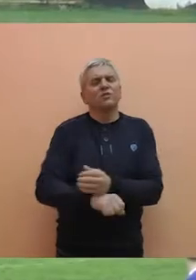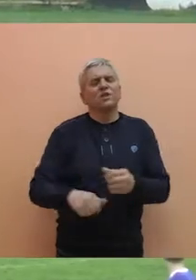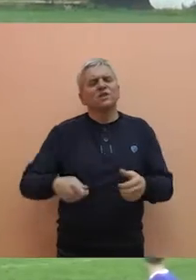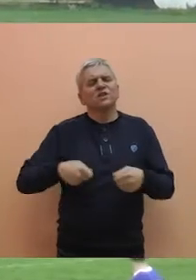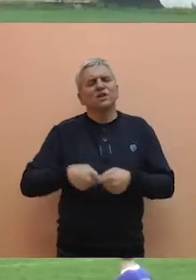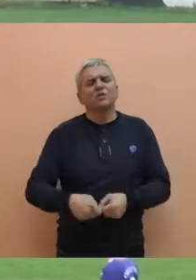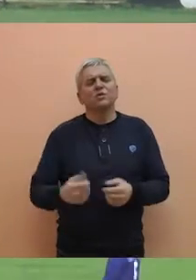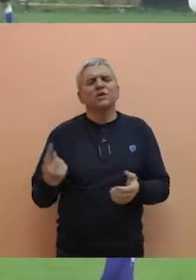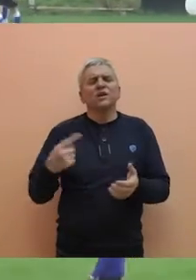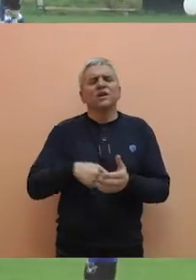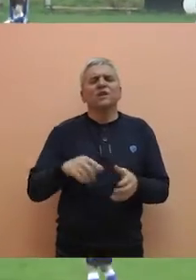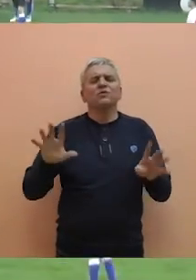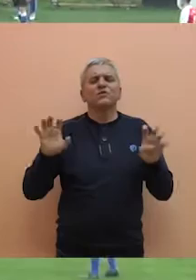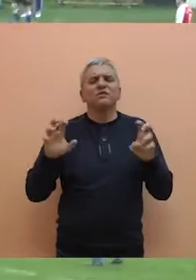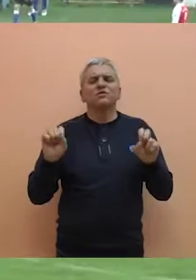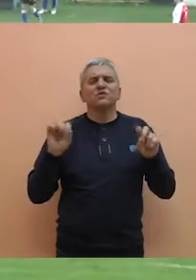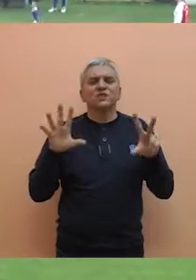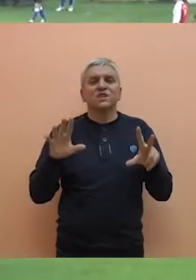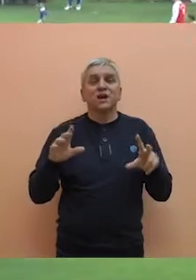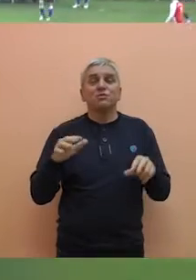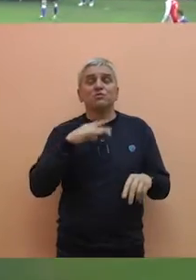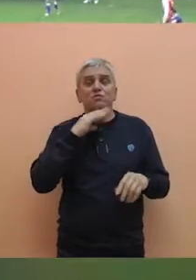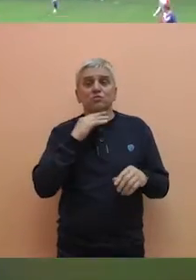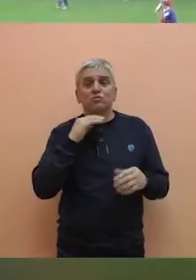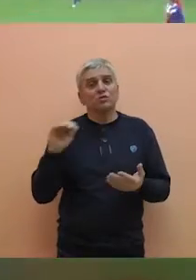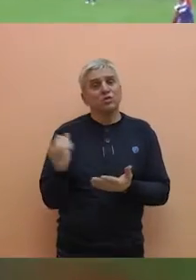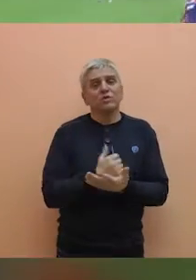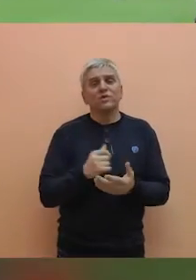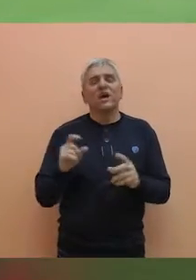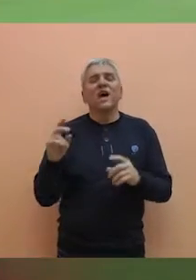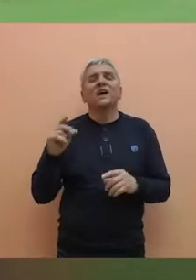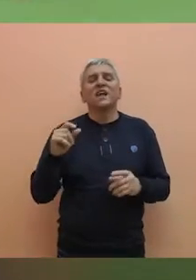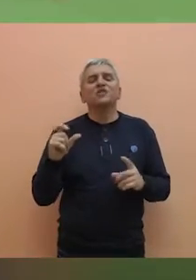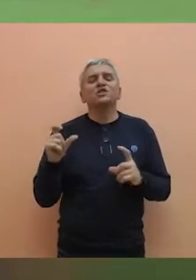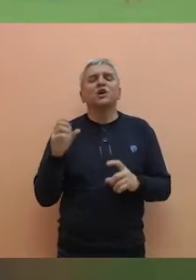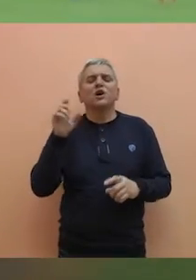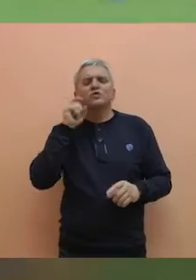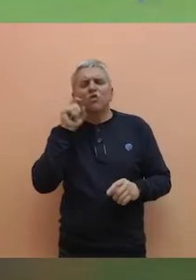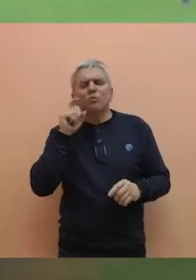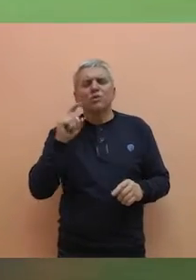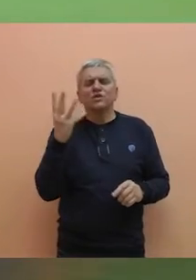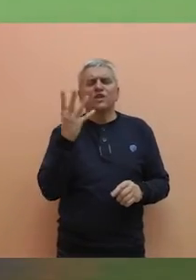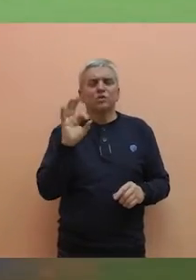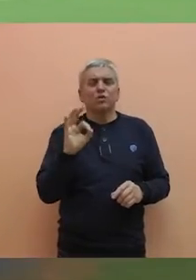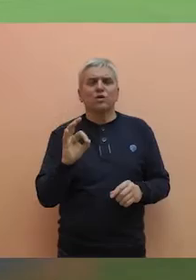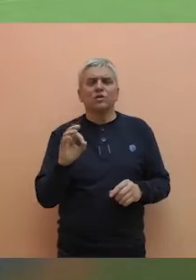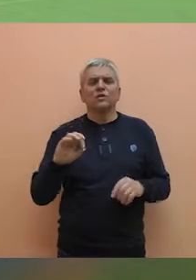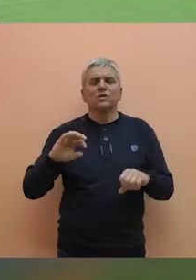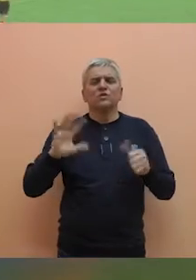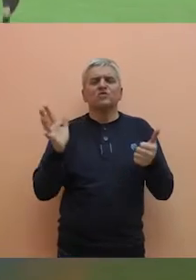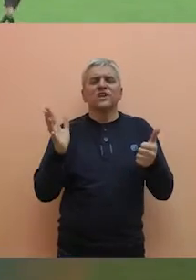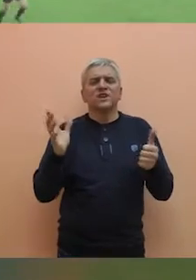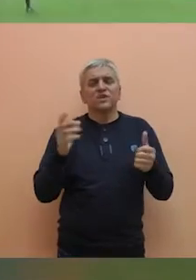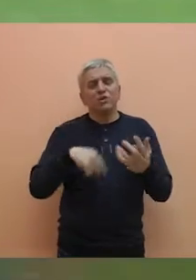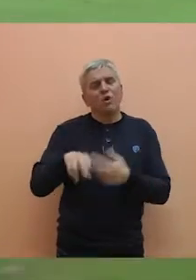Futbalski klub Beče 1918 u subotu je kao domaćin slavio protiv ekipe Radnički i Sombora rezultatom 4-0. U